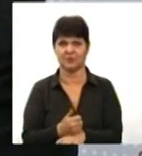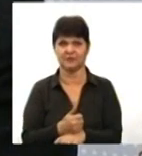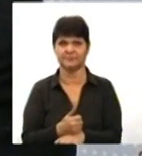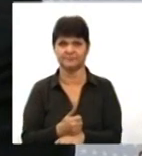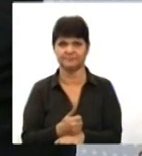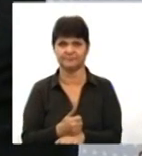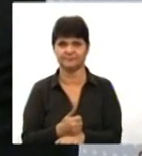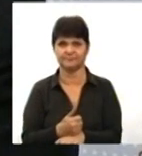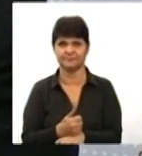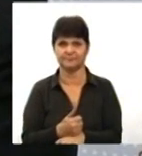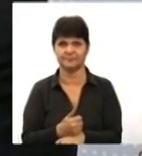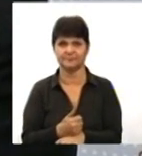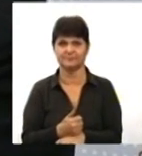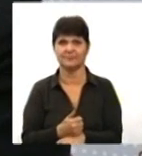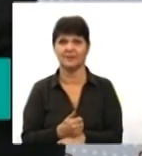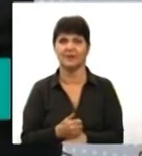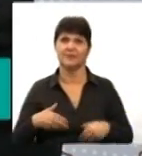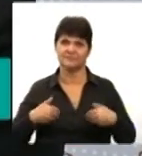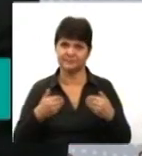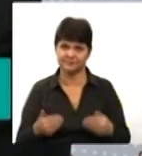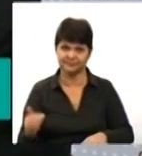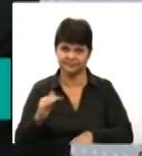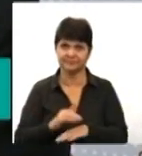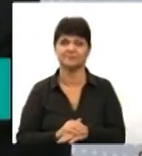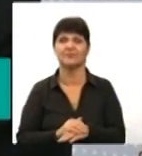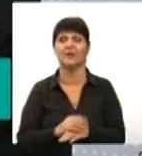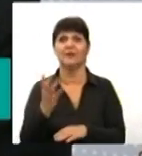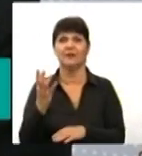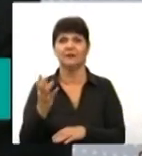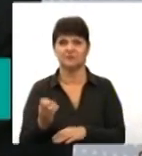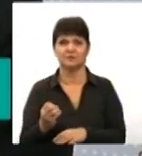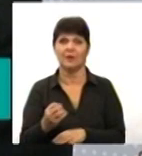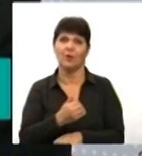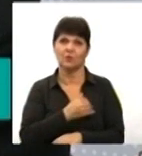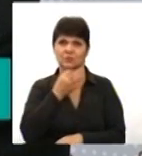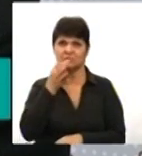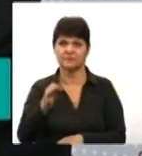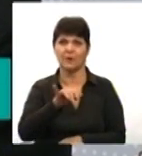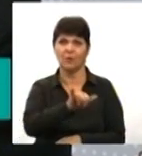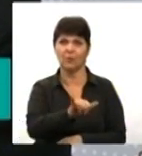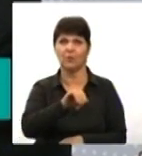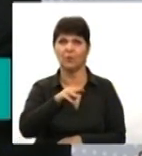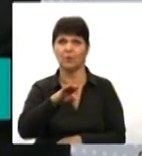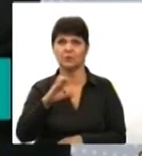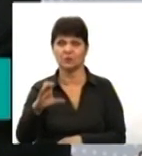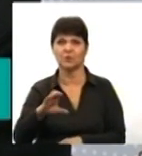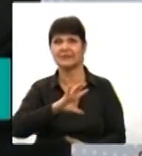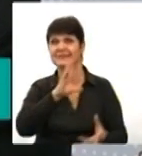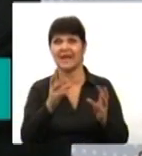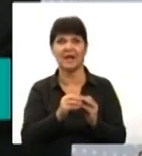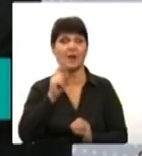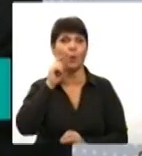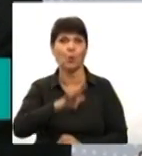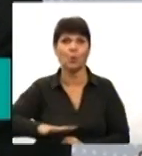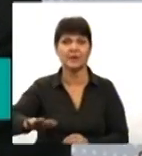Доброго вечора, ще раз. Хочу сказати про те, що УТОС, загальноукраїнська громадська організація, яка була